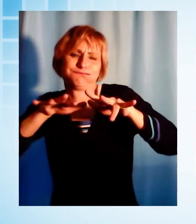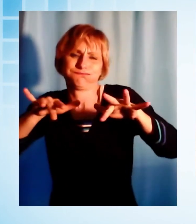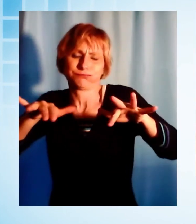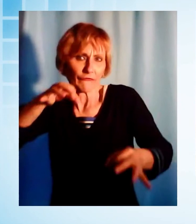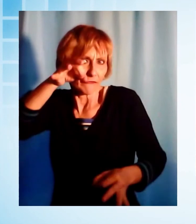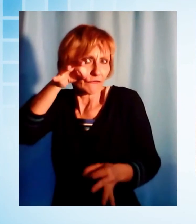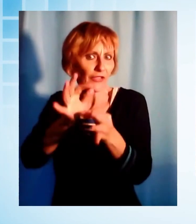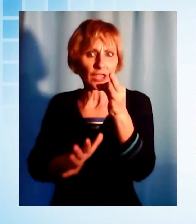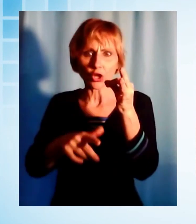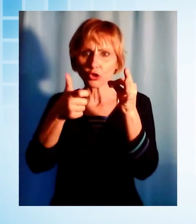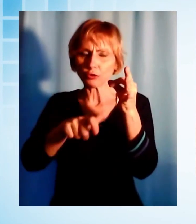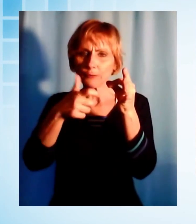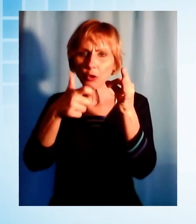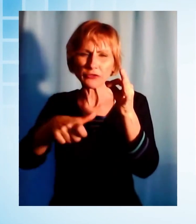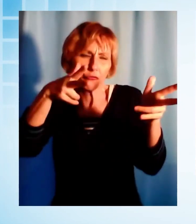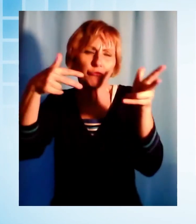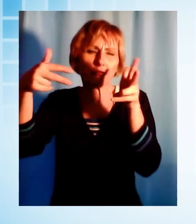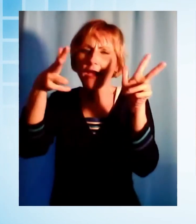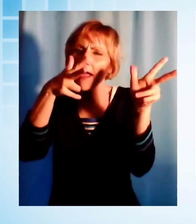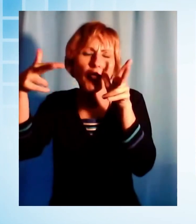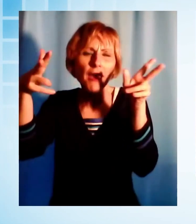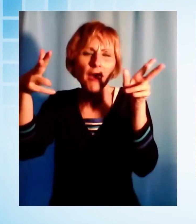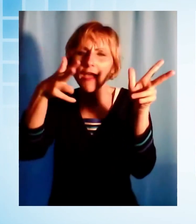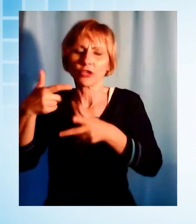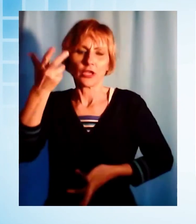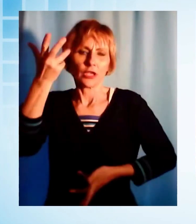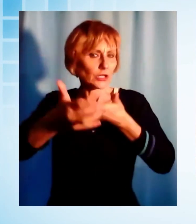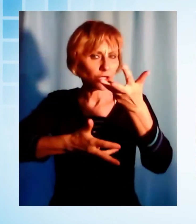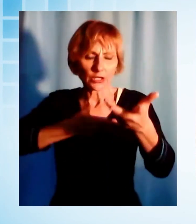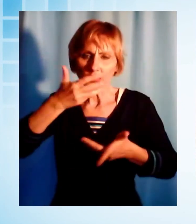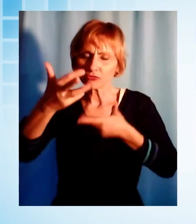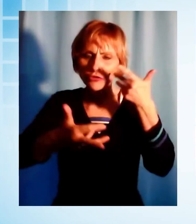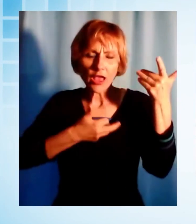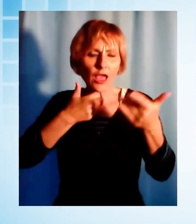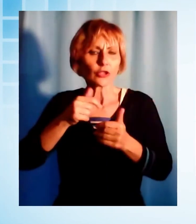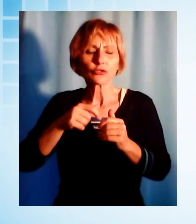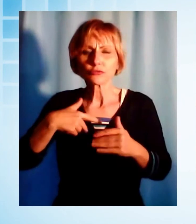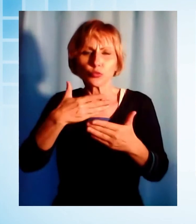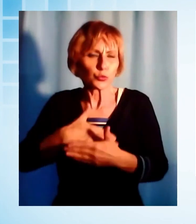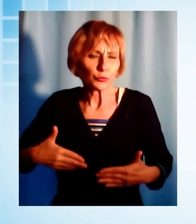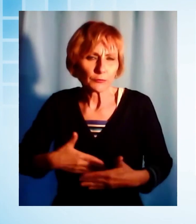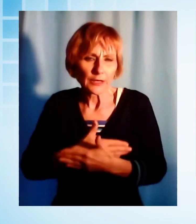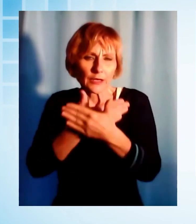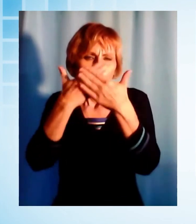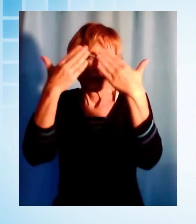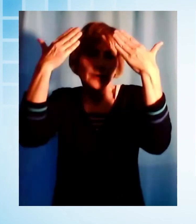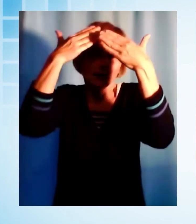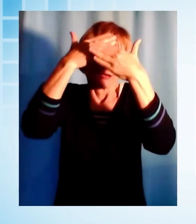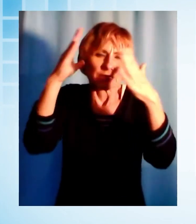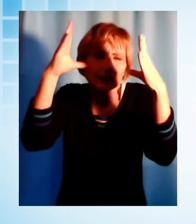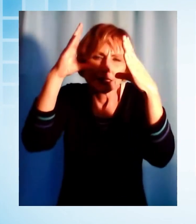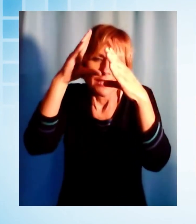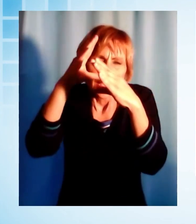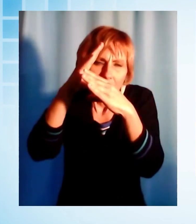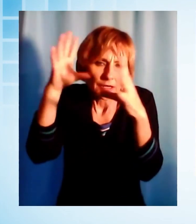dei luoghi che ne rallentavano i soccorsi. L'incendio è stato spento solo a fine serata, quando ben 50 ettari tra